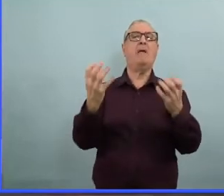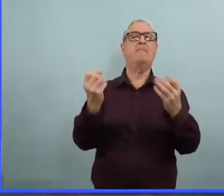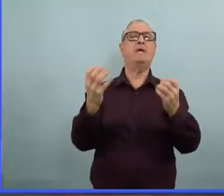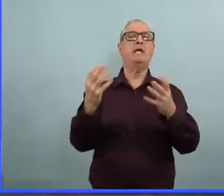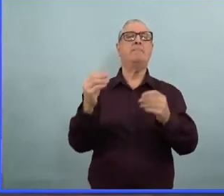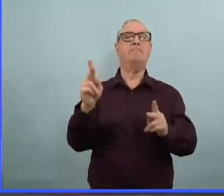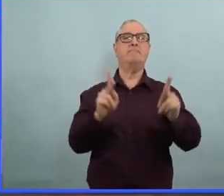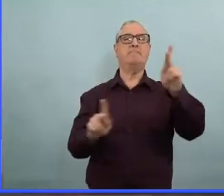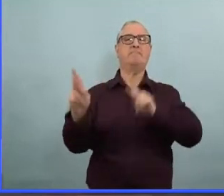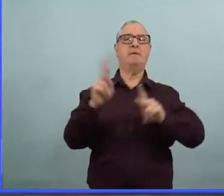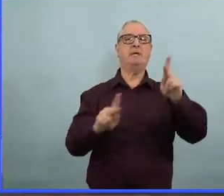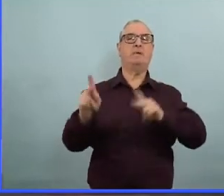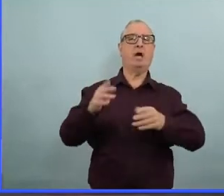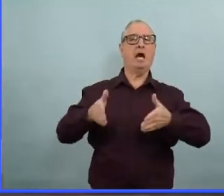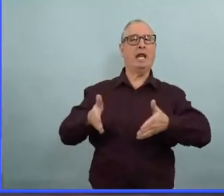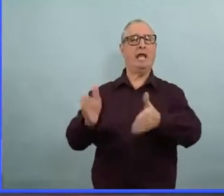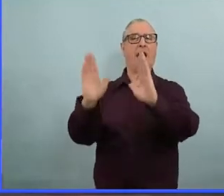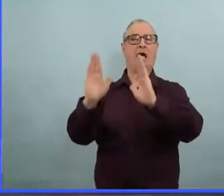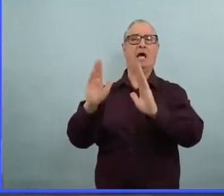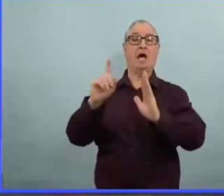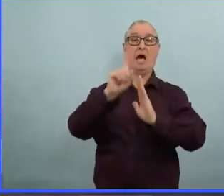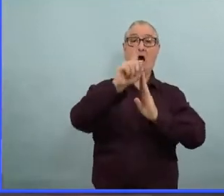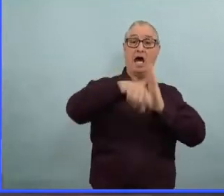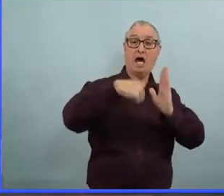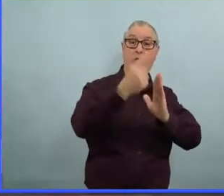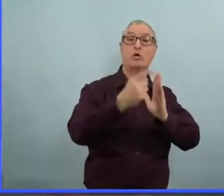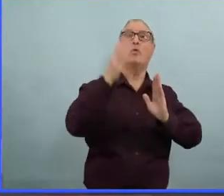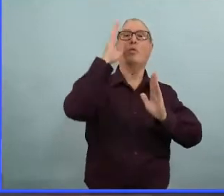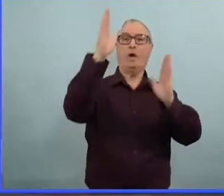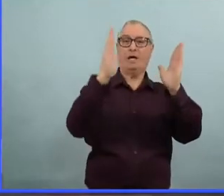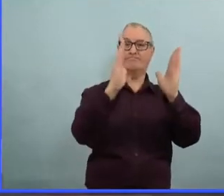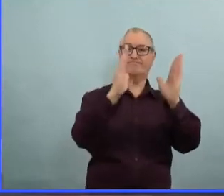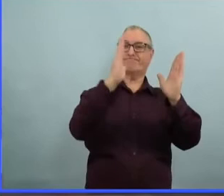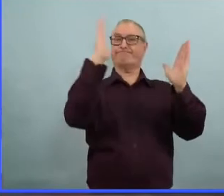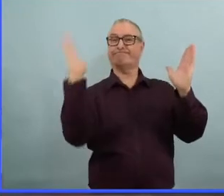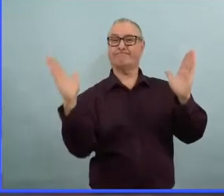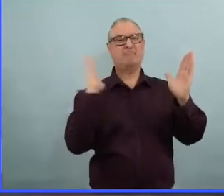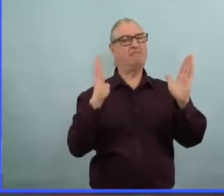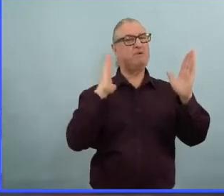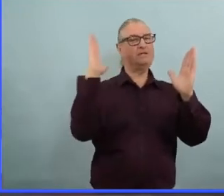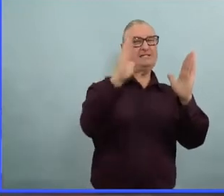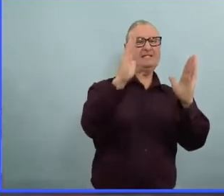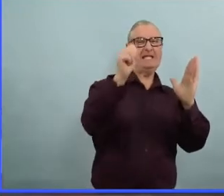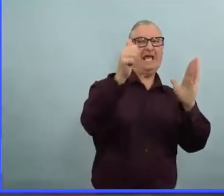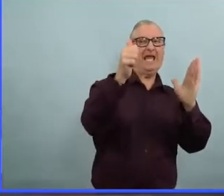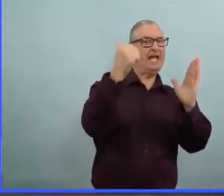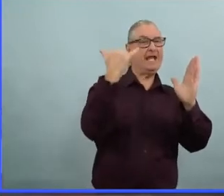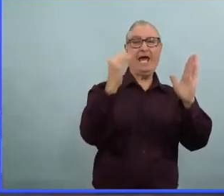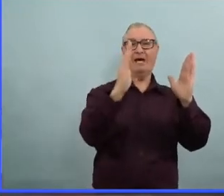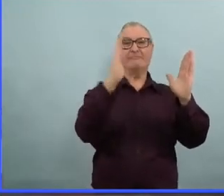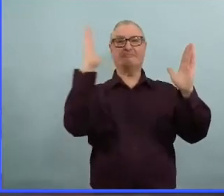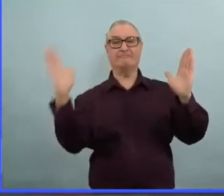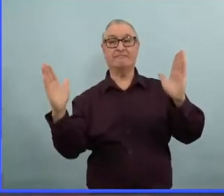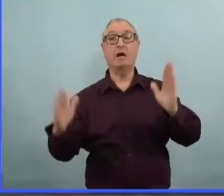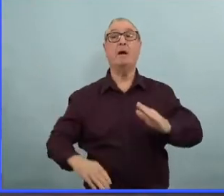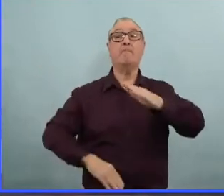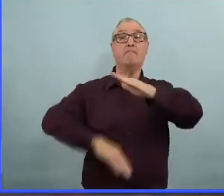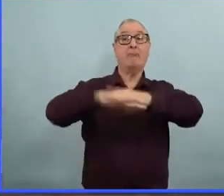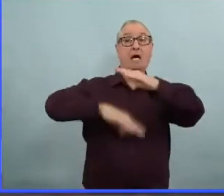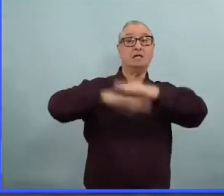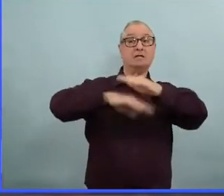si elle l'était auparavant. 50 % de capacité, toujours applicable, mais on enlève le plafond maximal de 250 personnes.